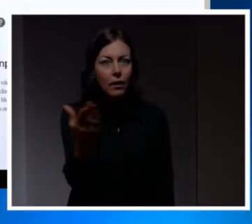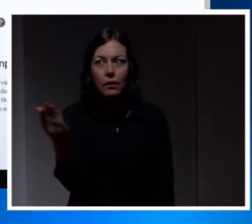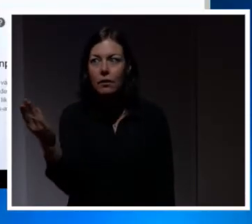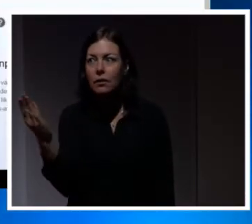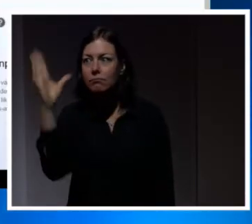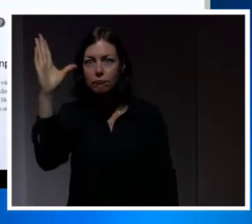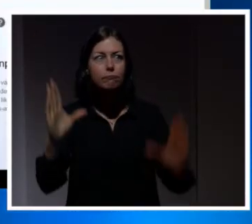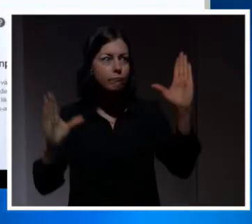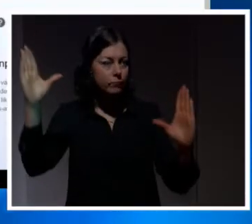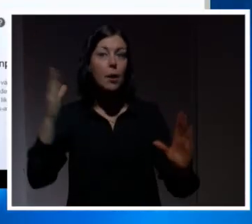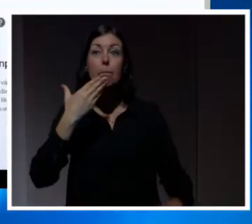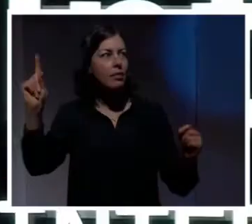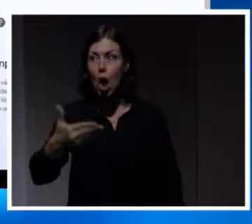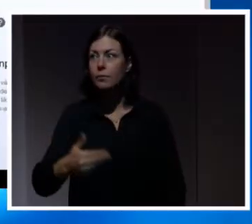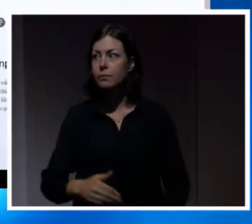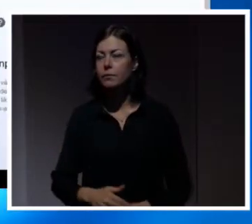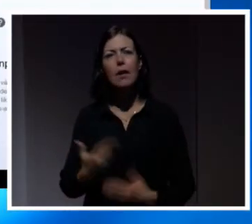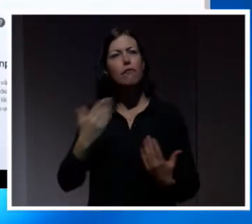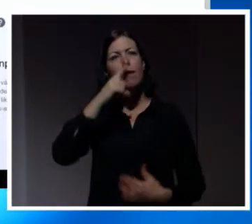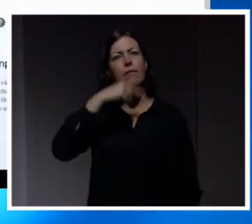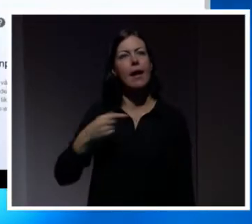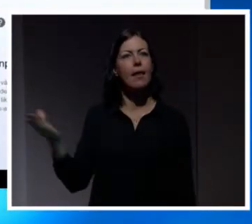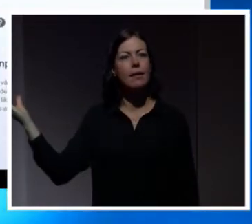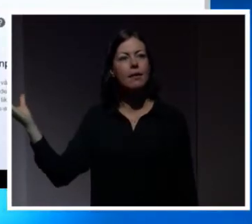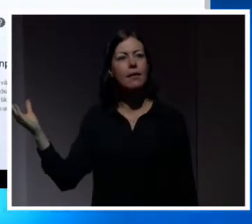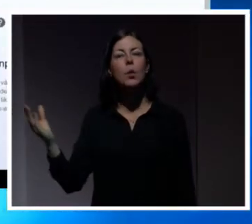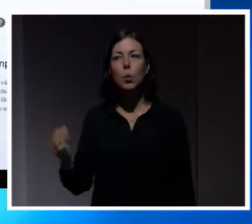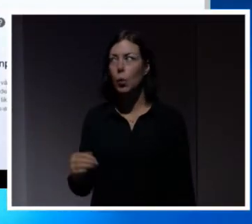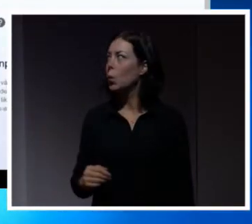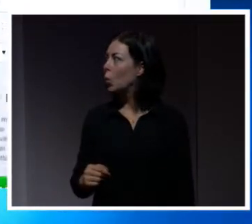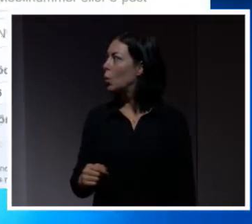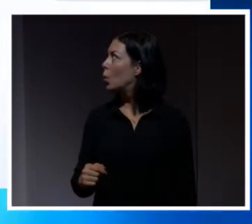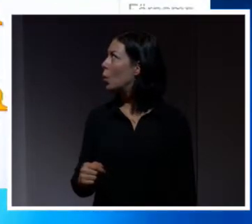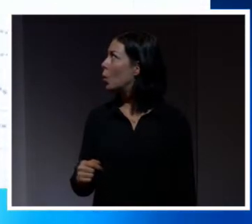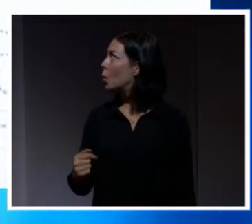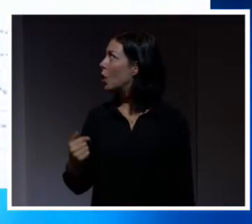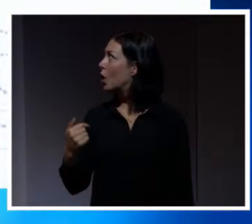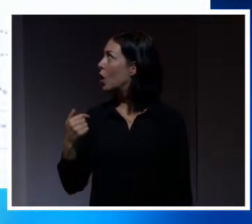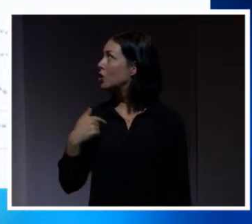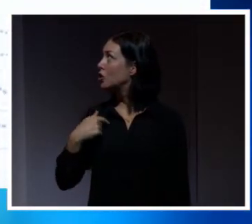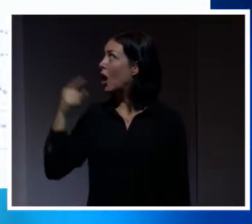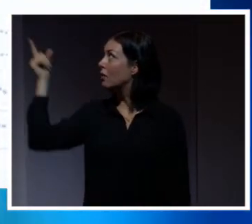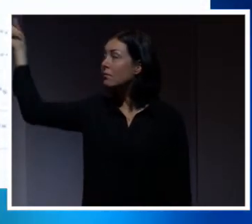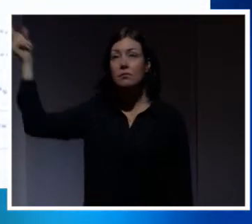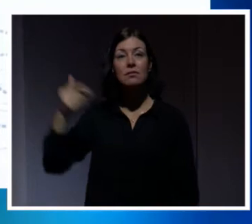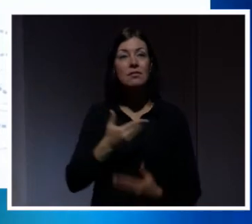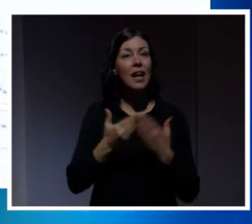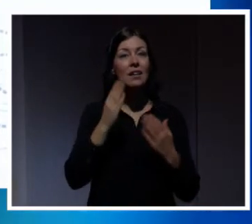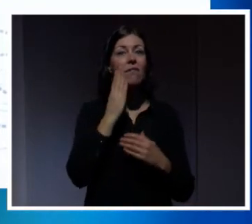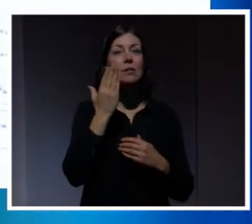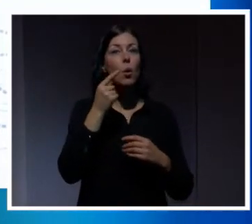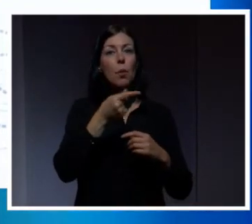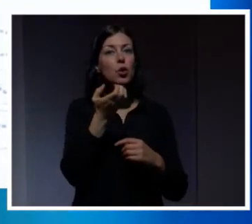Händer kommer upp. Bra. Vad är det som är fel? Jo, jag är ju inte på facebook.com. Jag är på facebook